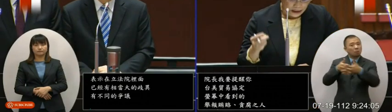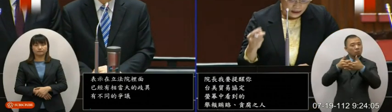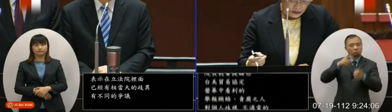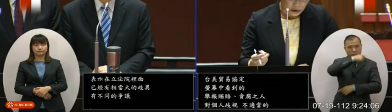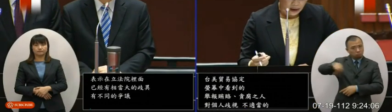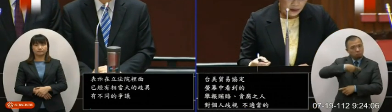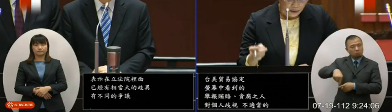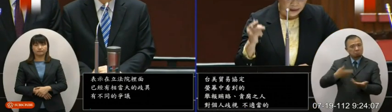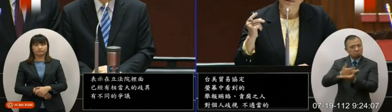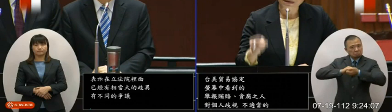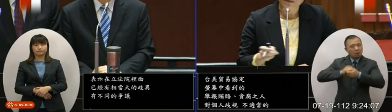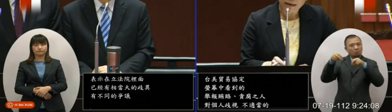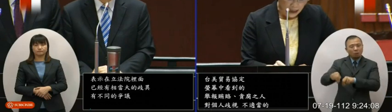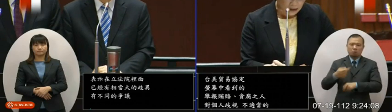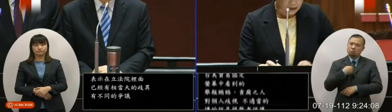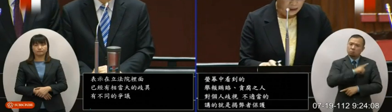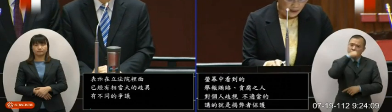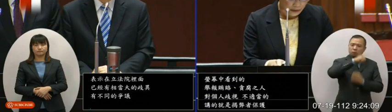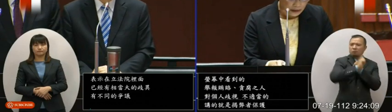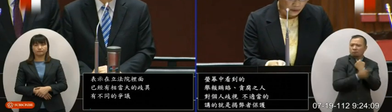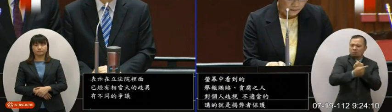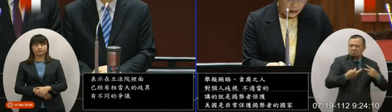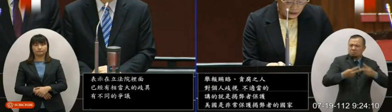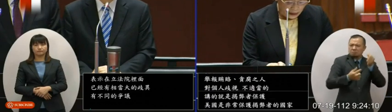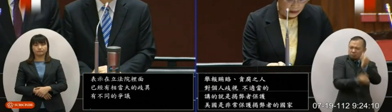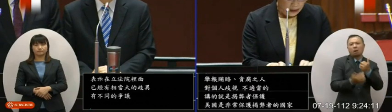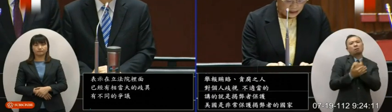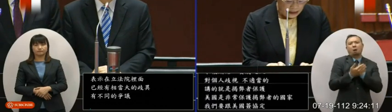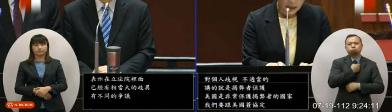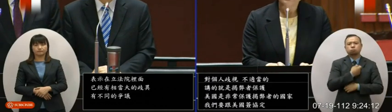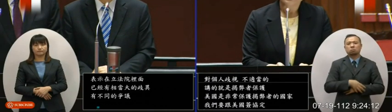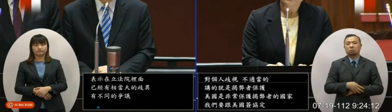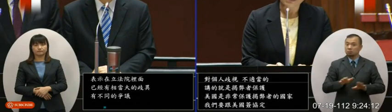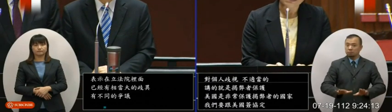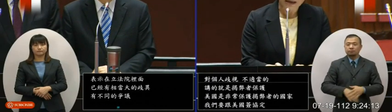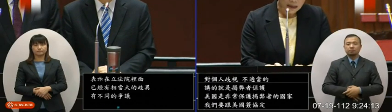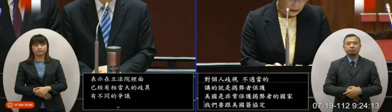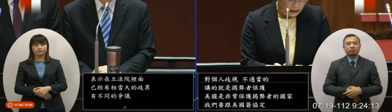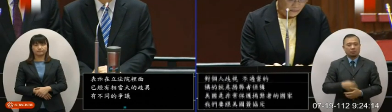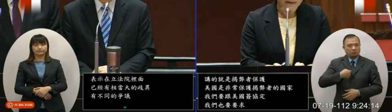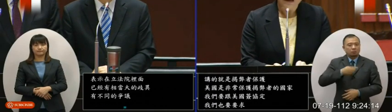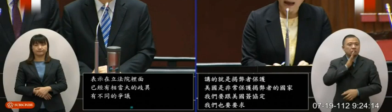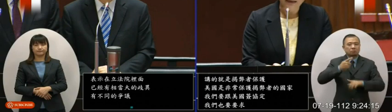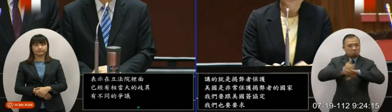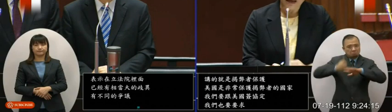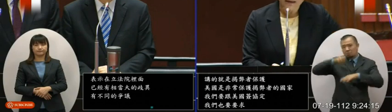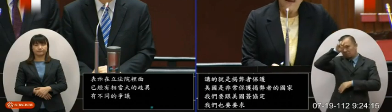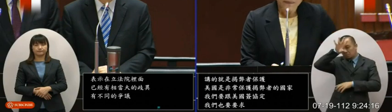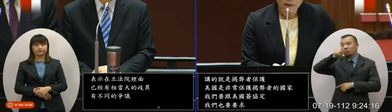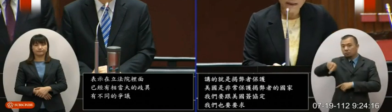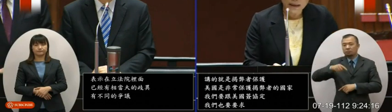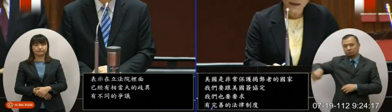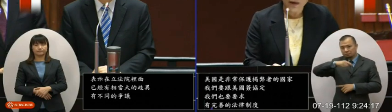当然我们也要要求我们要有这个完善的这个法律制度所以今天我以在野党的身份还以